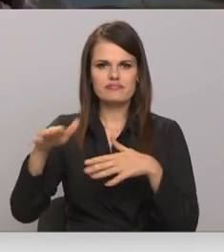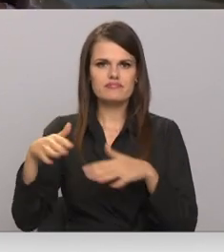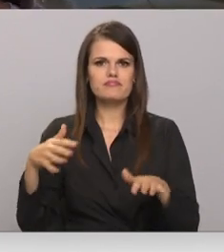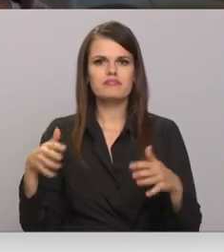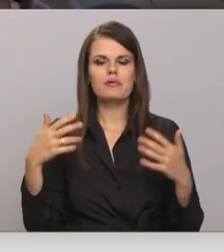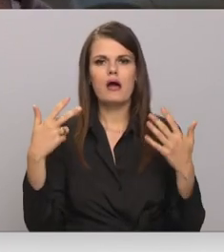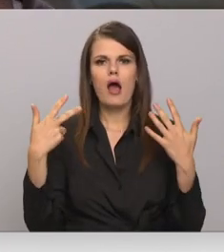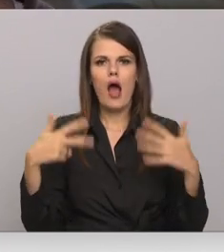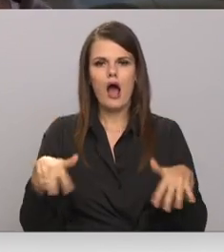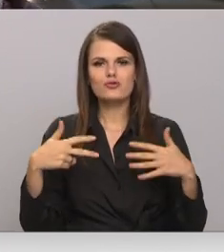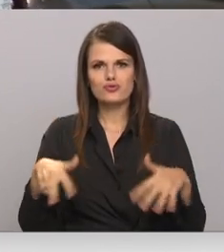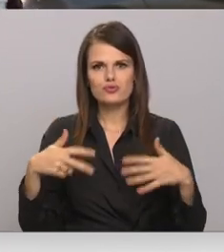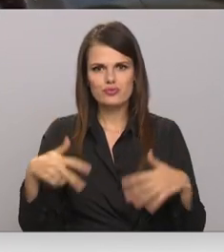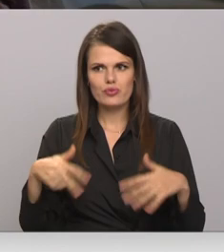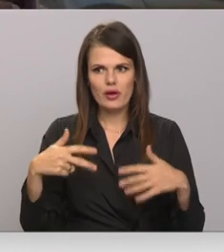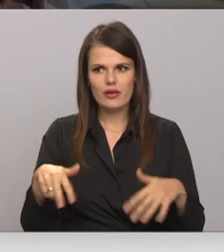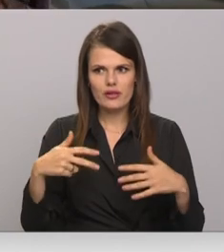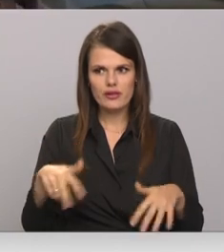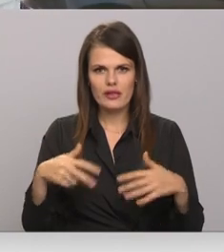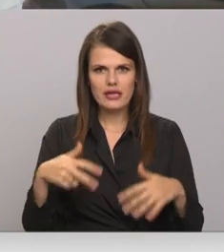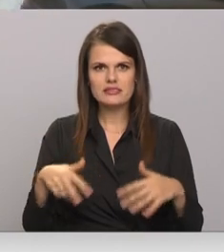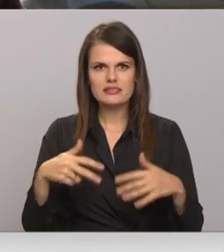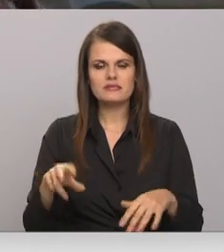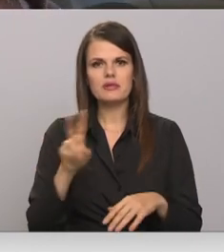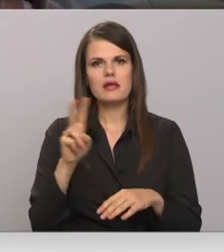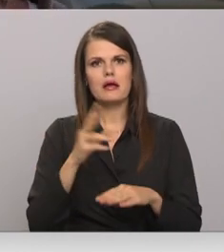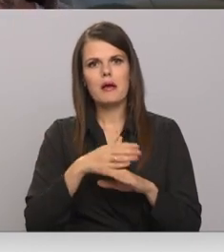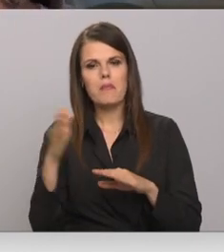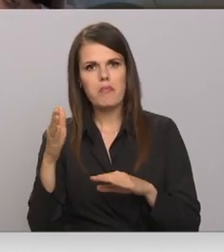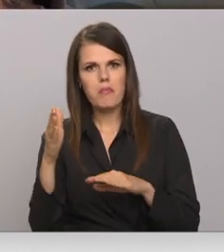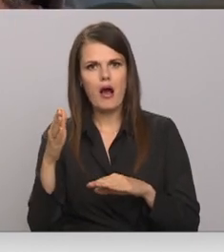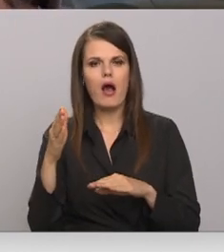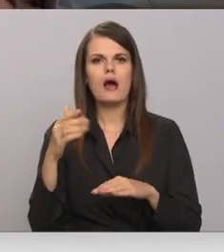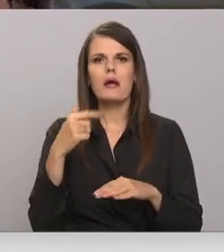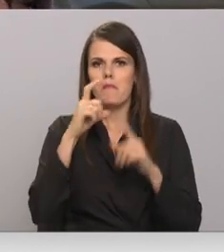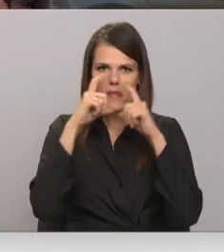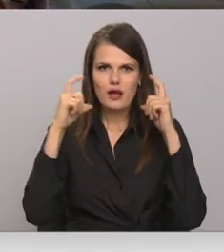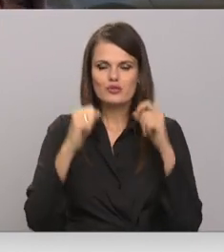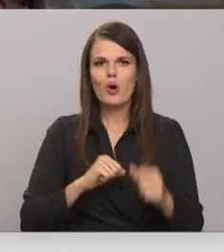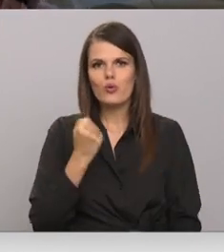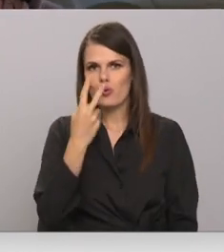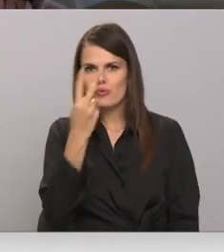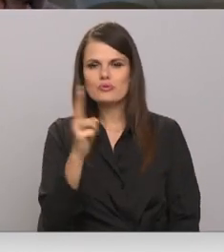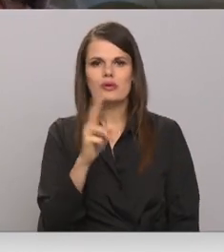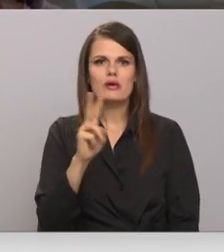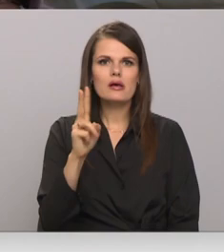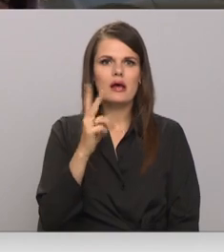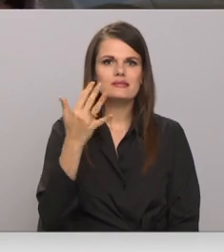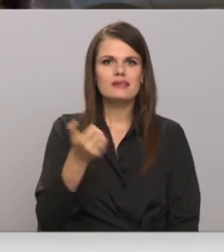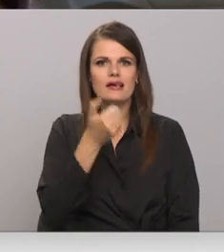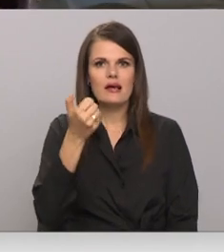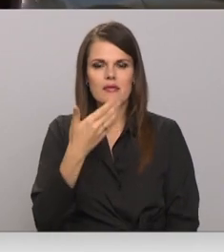kam ir pāri. Maskā ir grūti noteikti, kāds ir jūs vecums. Ja es tik tiešām redzu, ka tas cilvēks